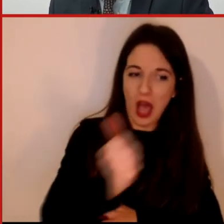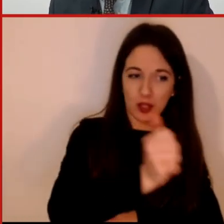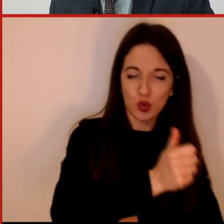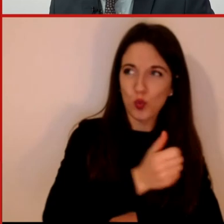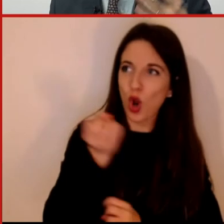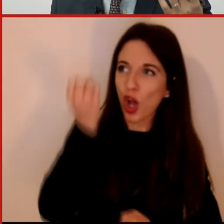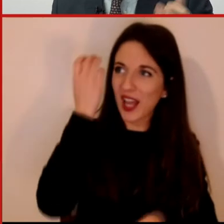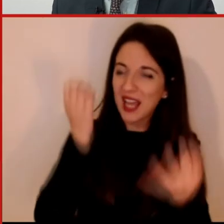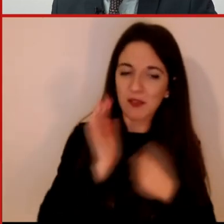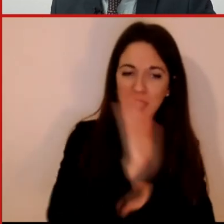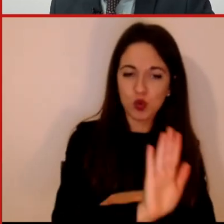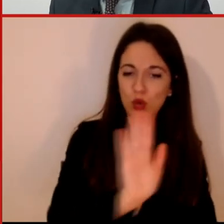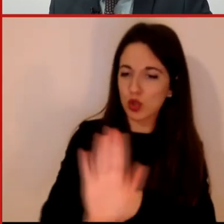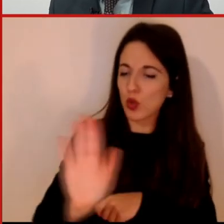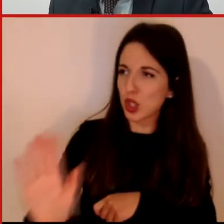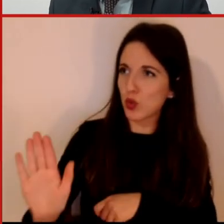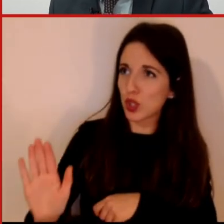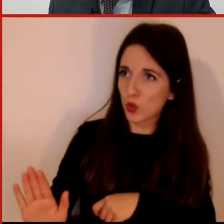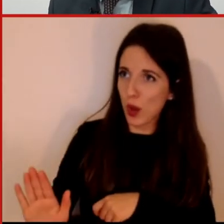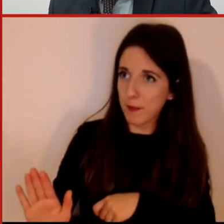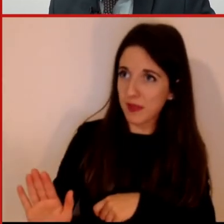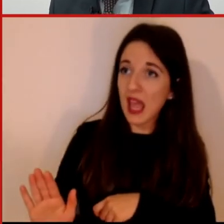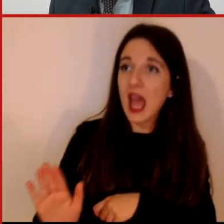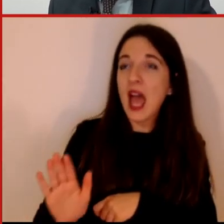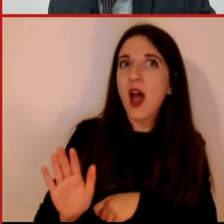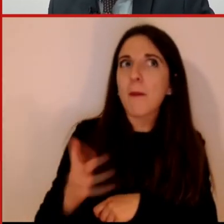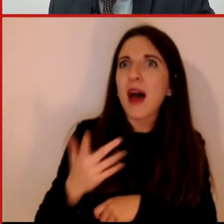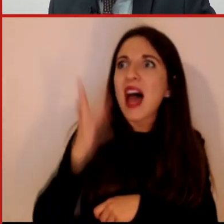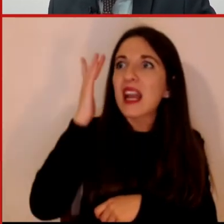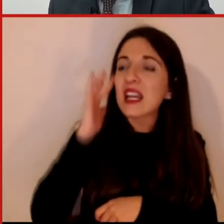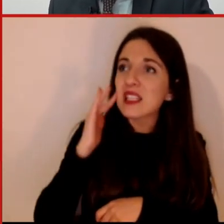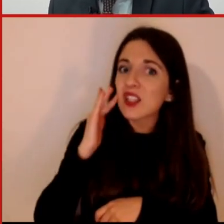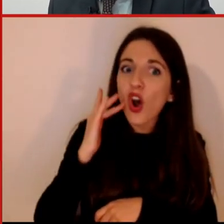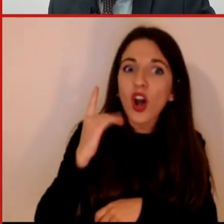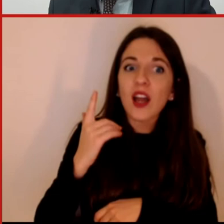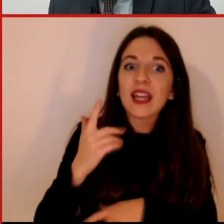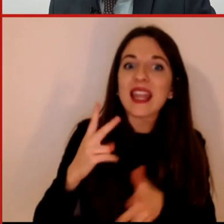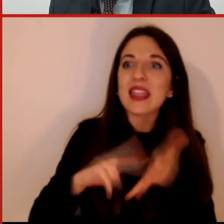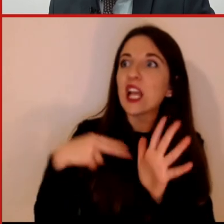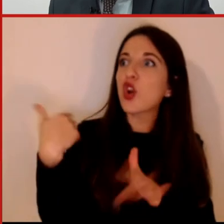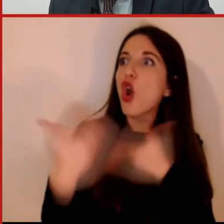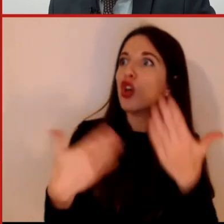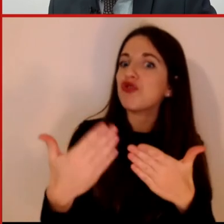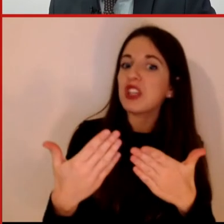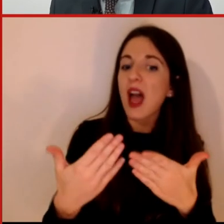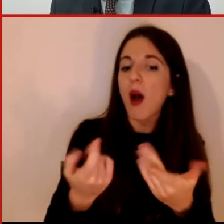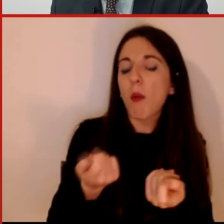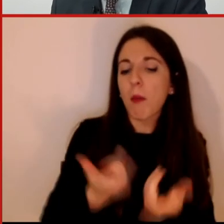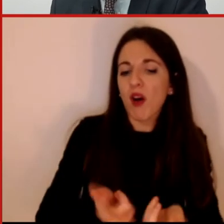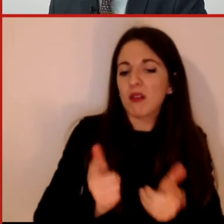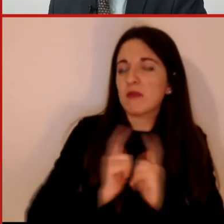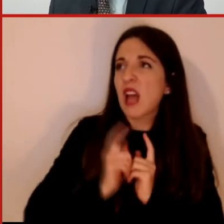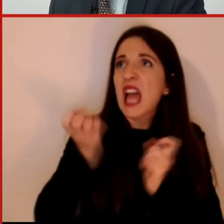creatività, che è stato comunque un elemento distintivo diciamo della razza umana e simile a